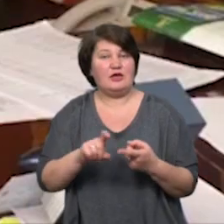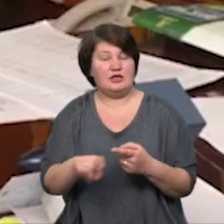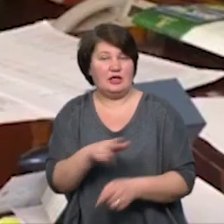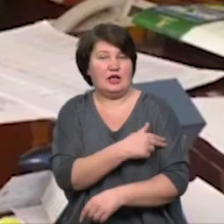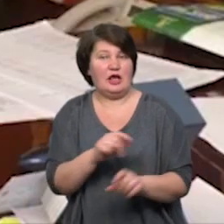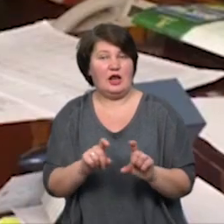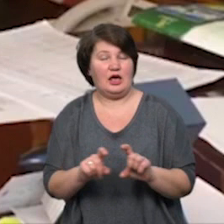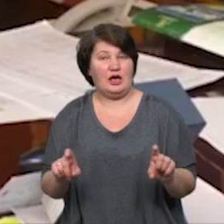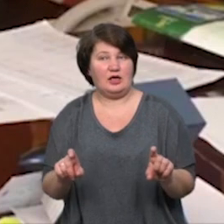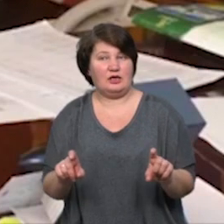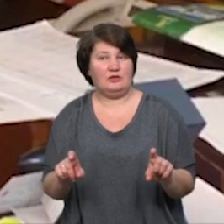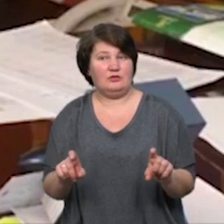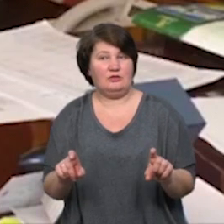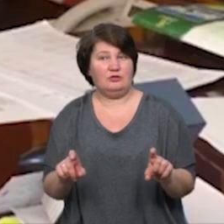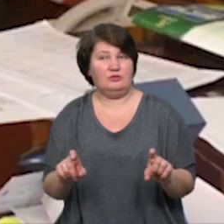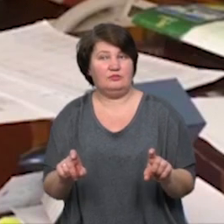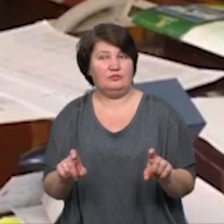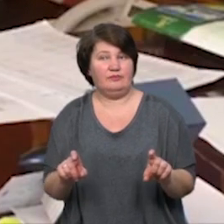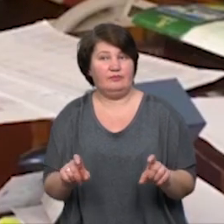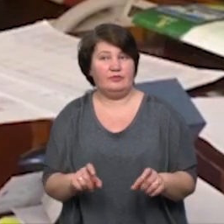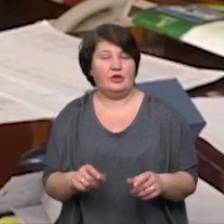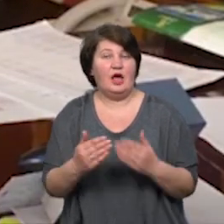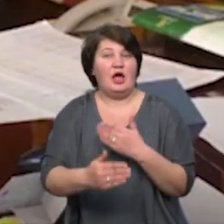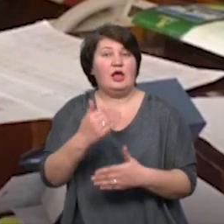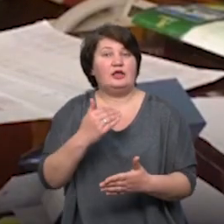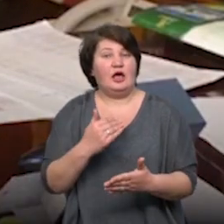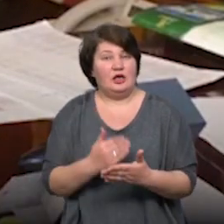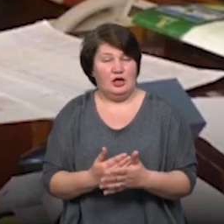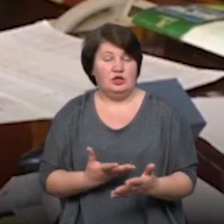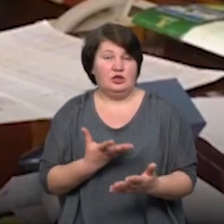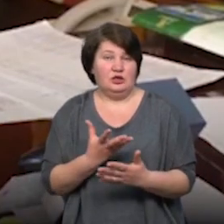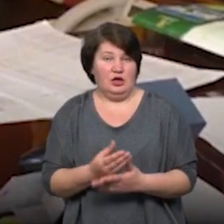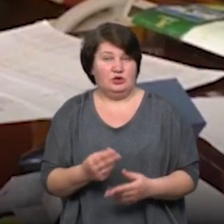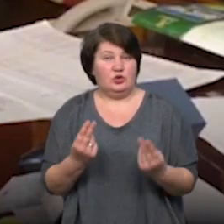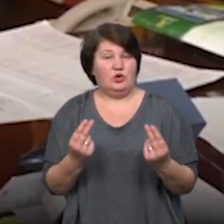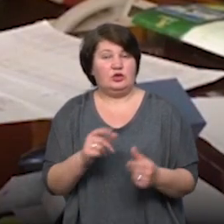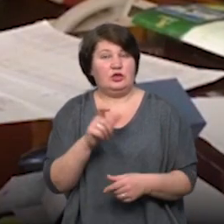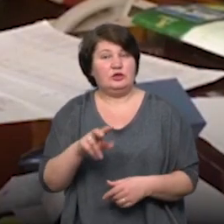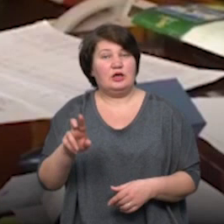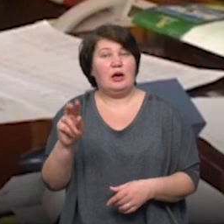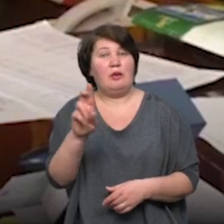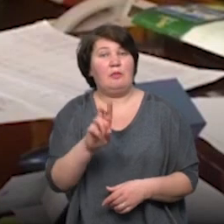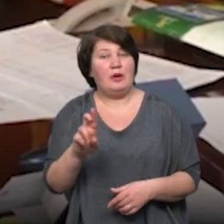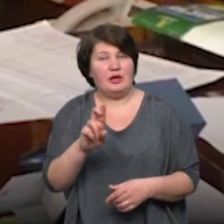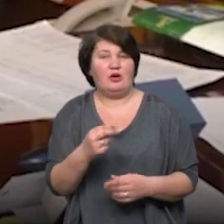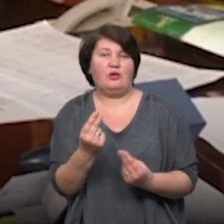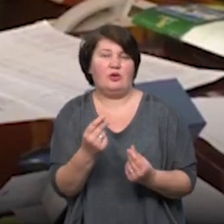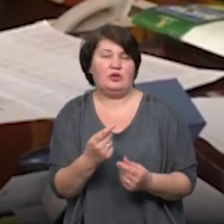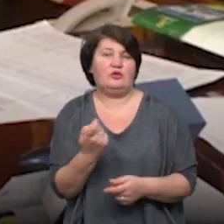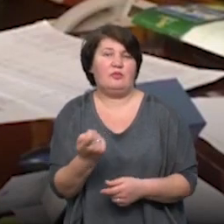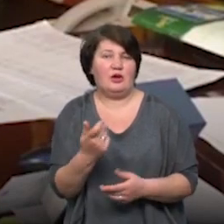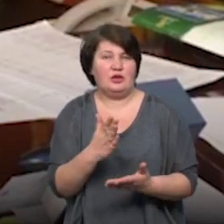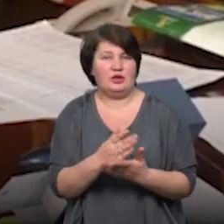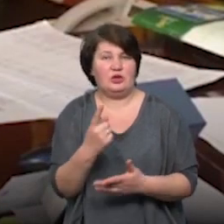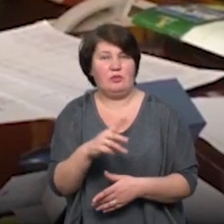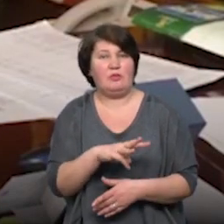Також очікуємо, що держава нарешті дасть кошти за березень, тому що хоч тих коштів обмаль є, 1 мільйон і 300